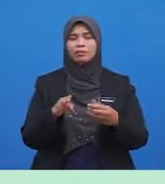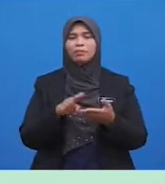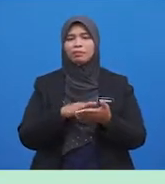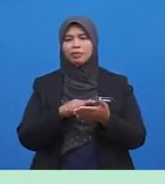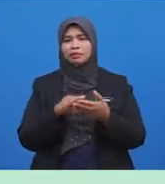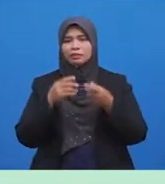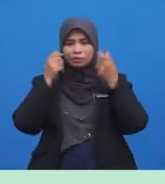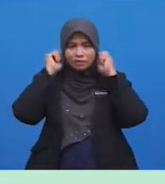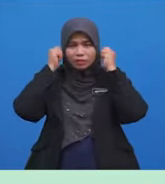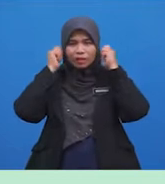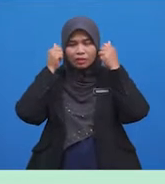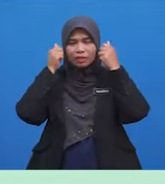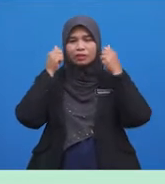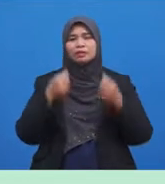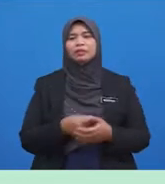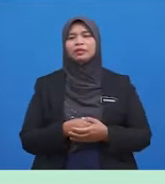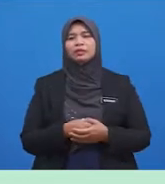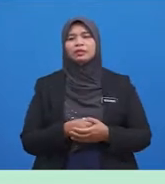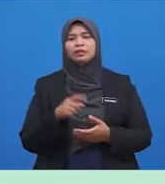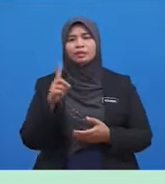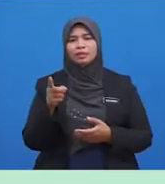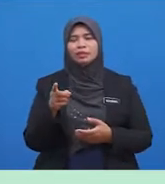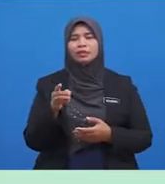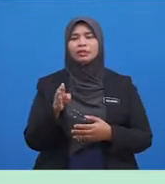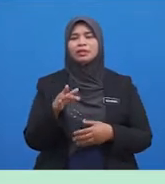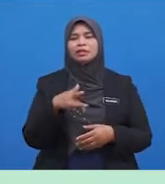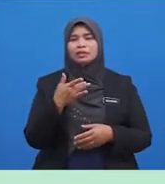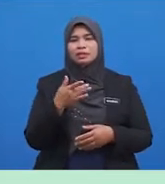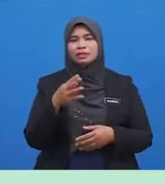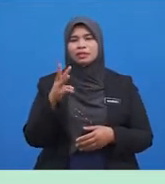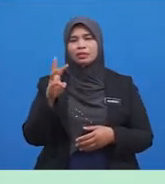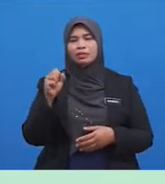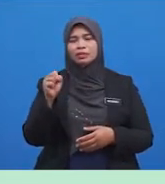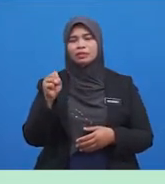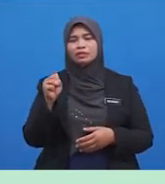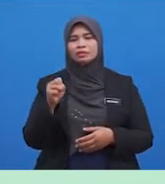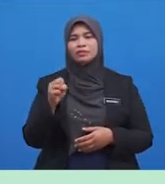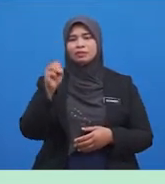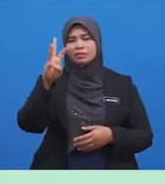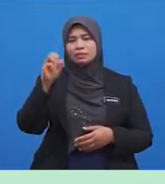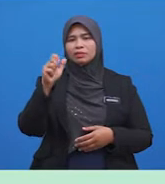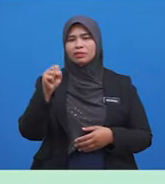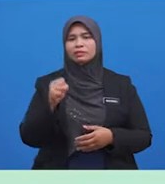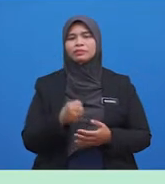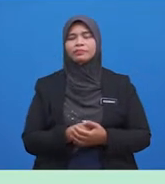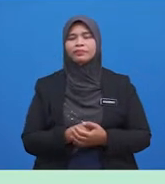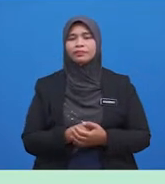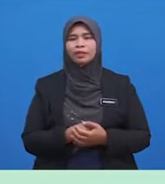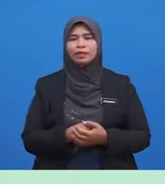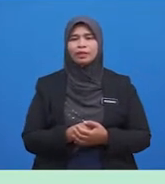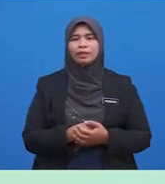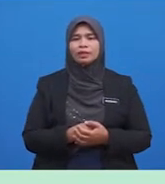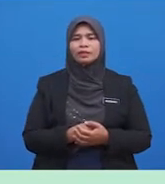Sedang Membasuh Teringa Dia Berasa Was-was Atau Ragu-ragu